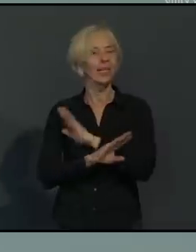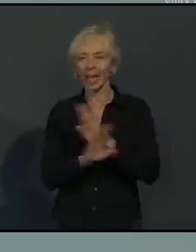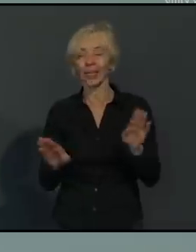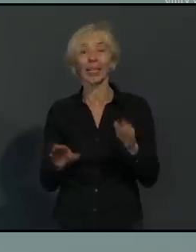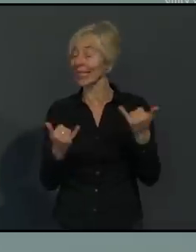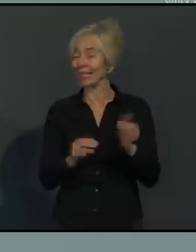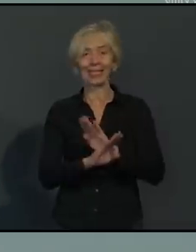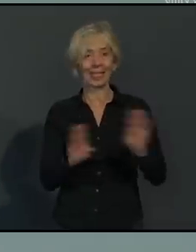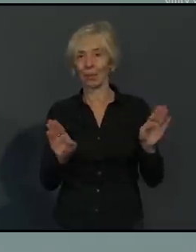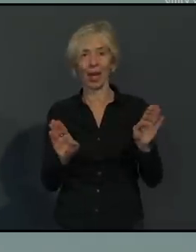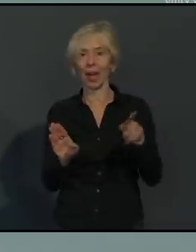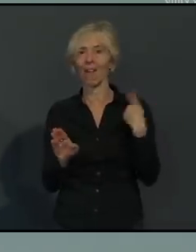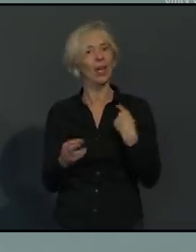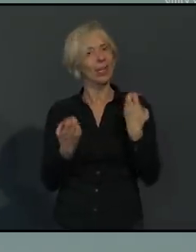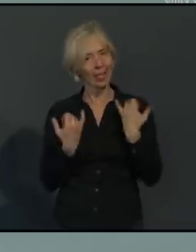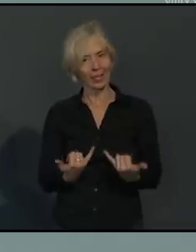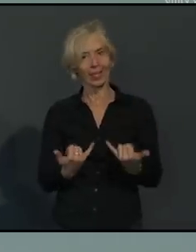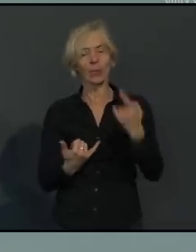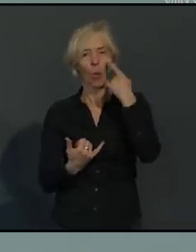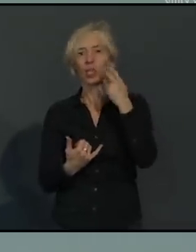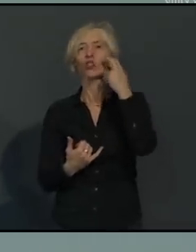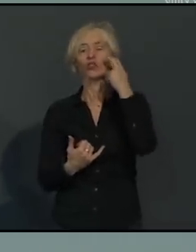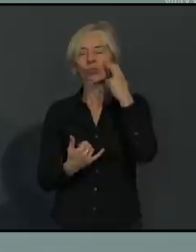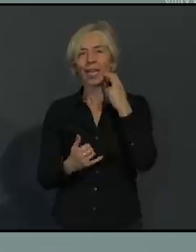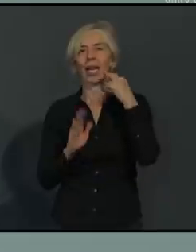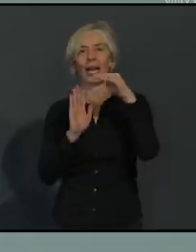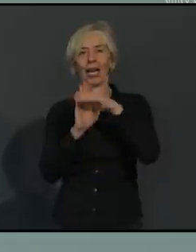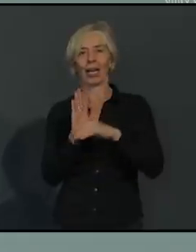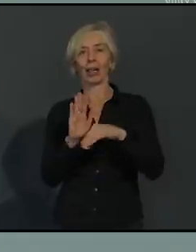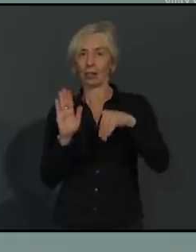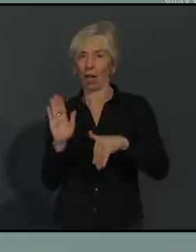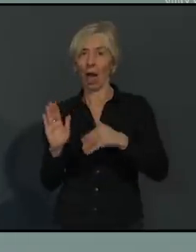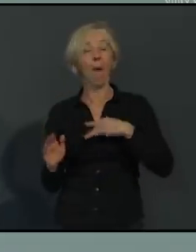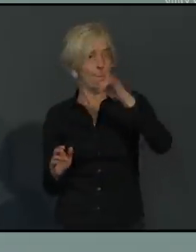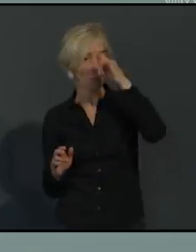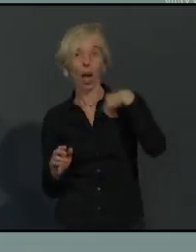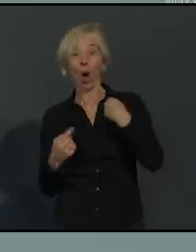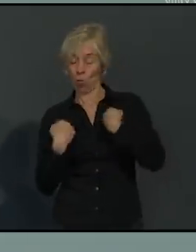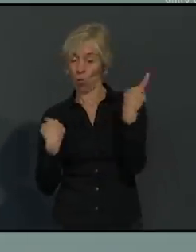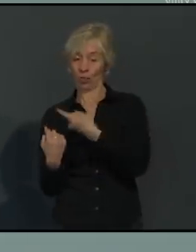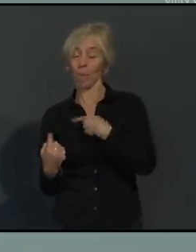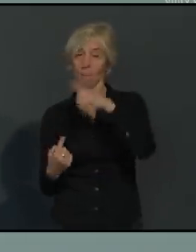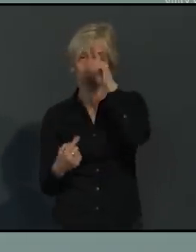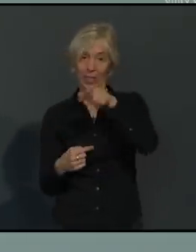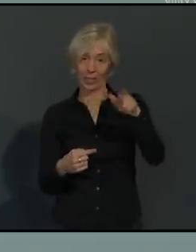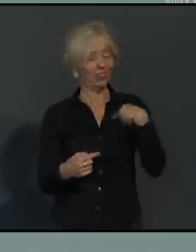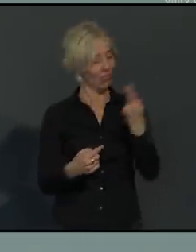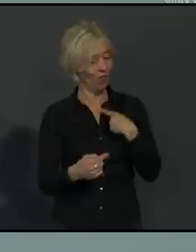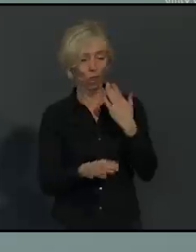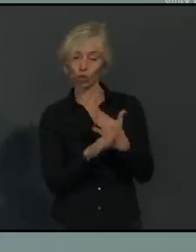Das heißt, wir haben unsere Beamten angewiesen, bei Fehlverstößen konsequent einzuschreiten